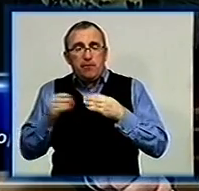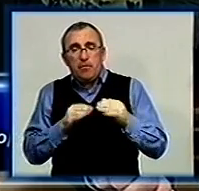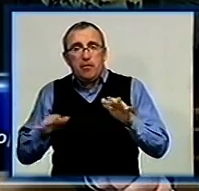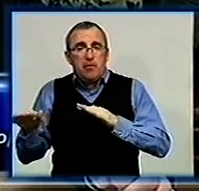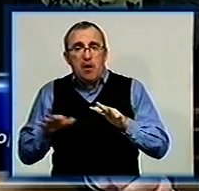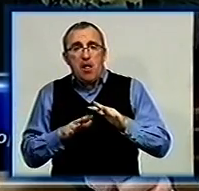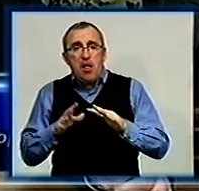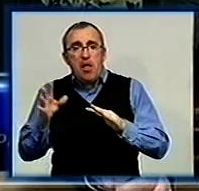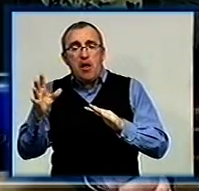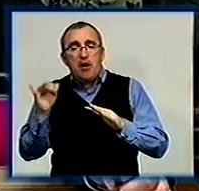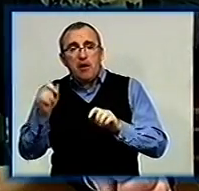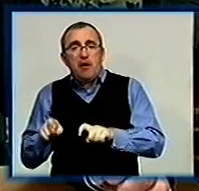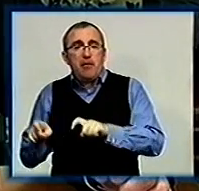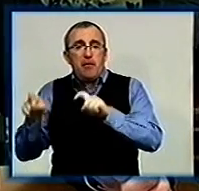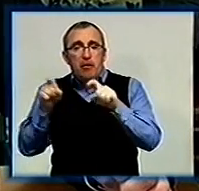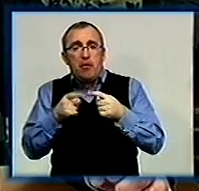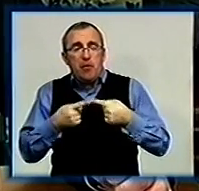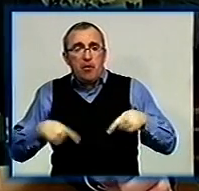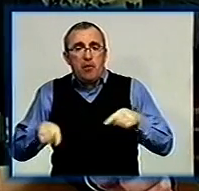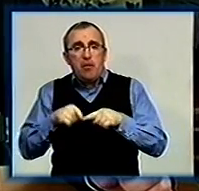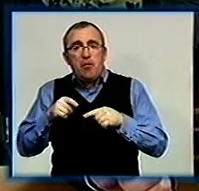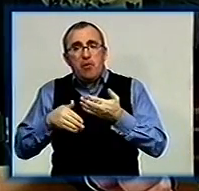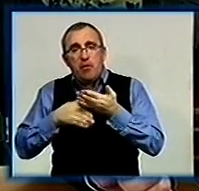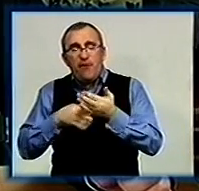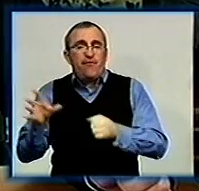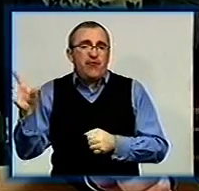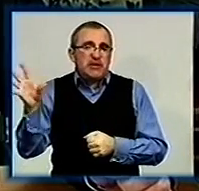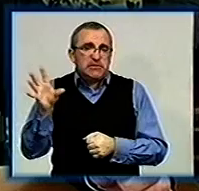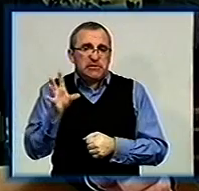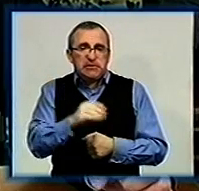евакуації та переводу організації медичної допомоги всім,